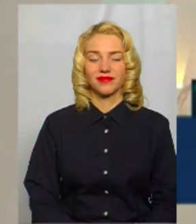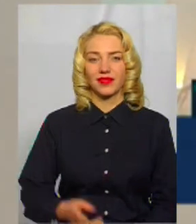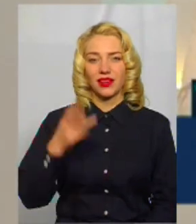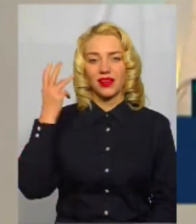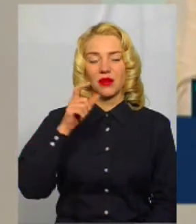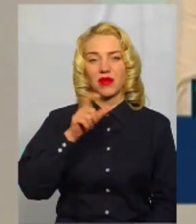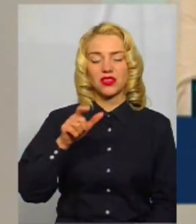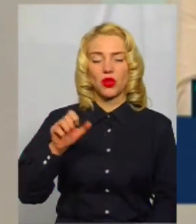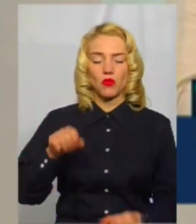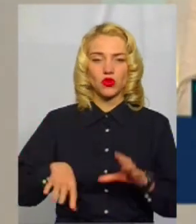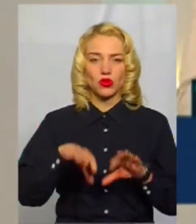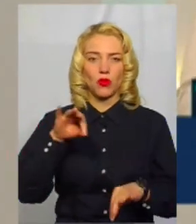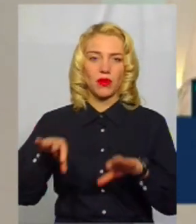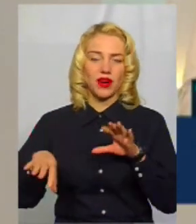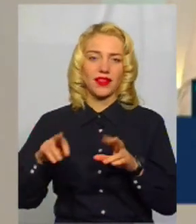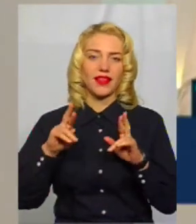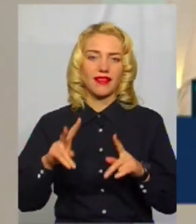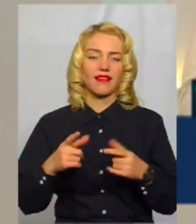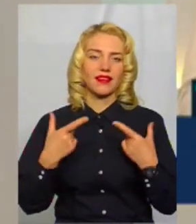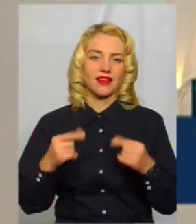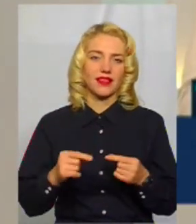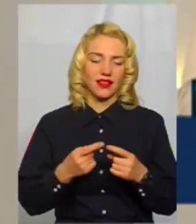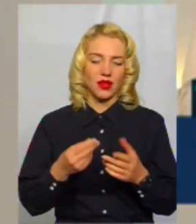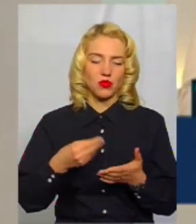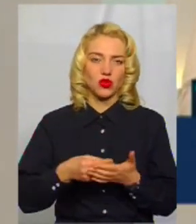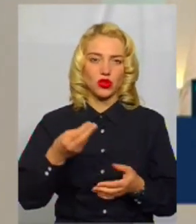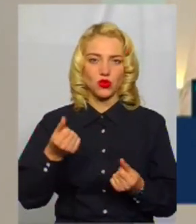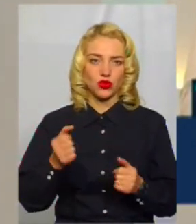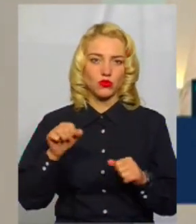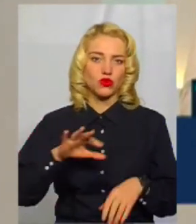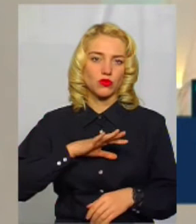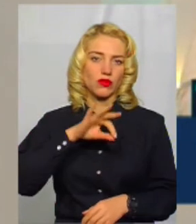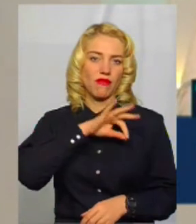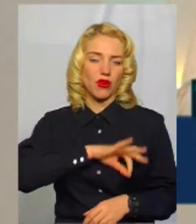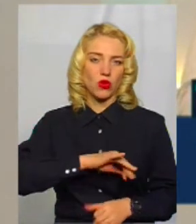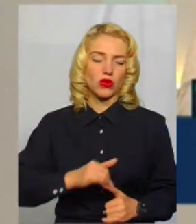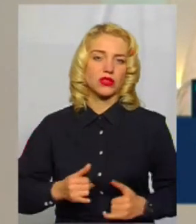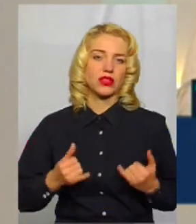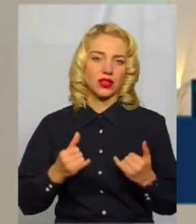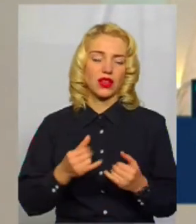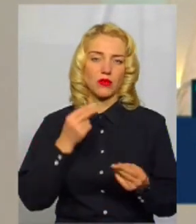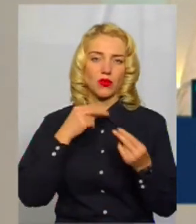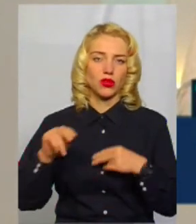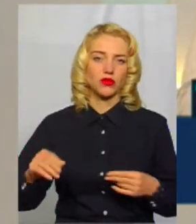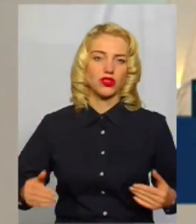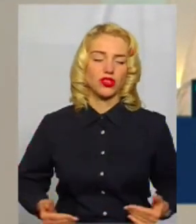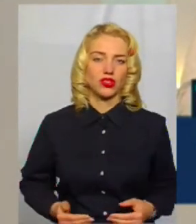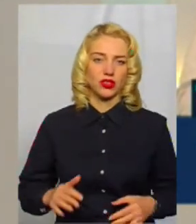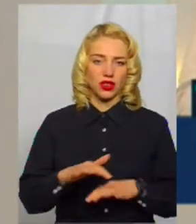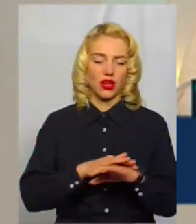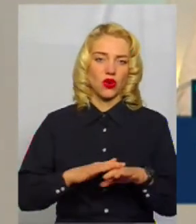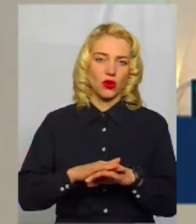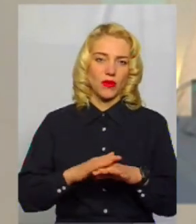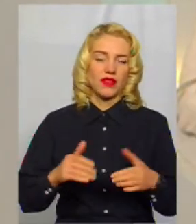Хмельничани можуть обирати, як і де бюджетні кошти можуть бути використані для поліпшення життя громади.